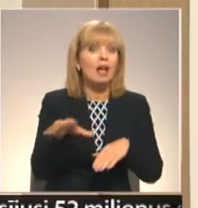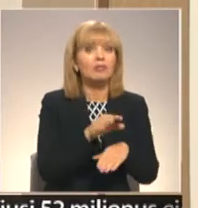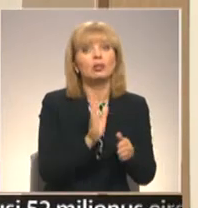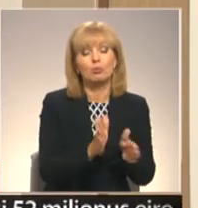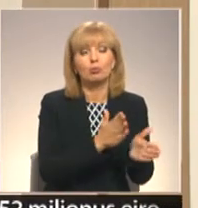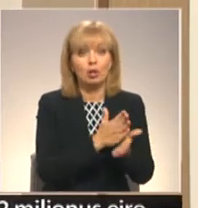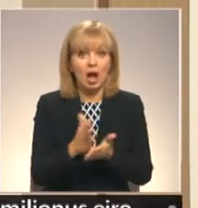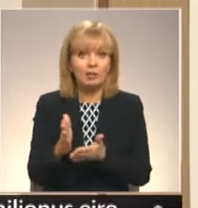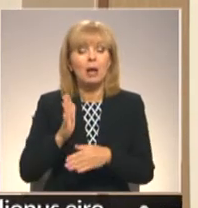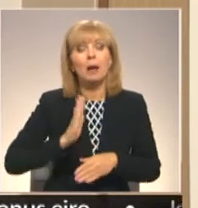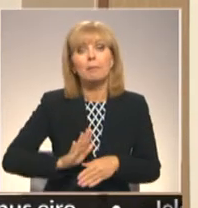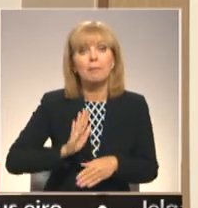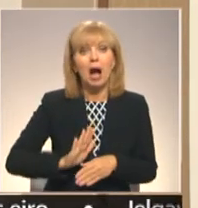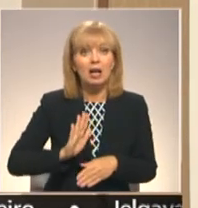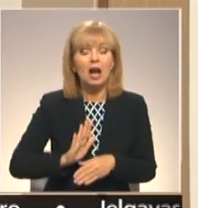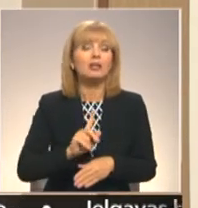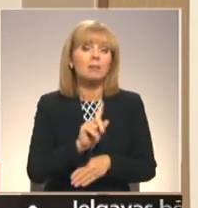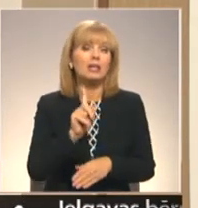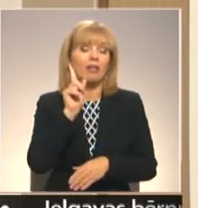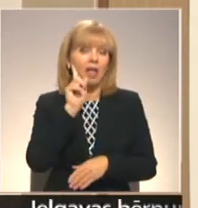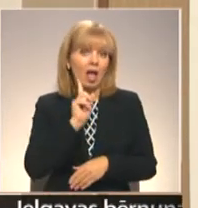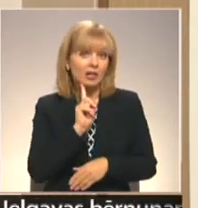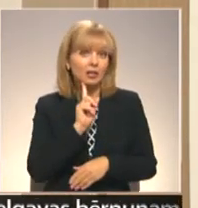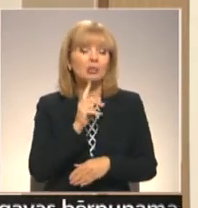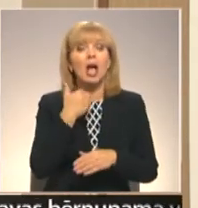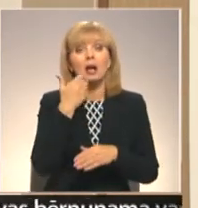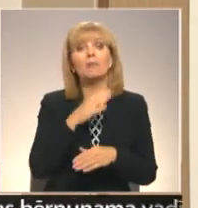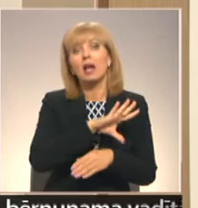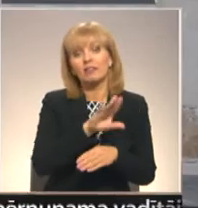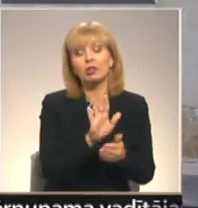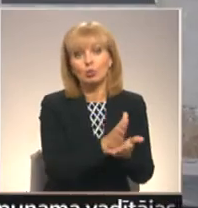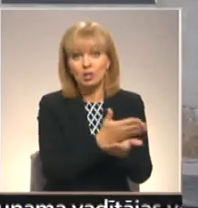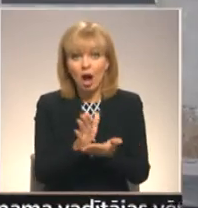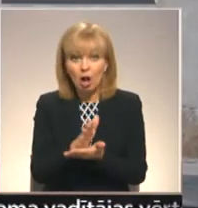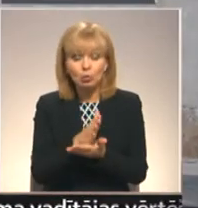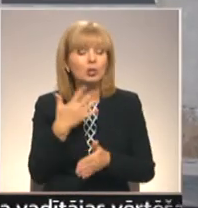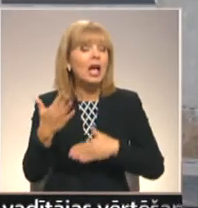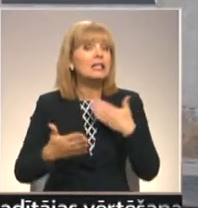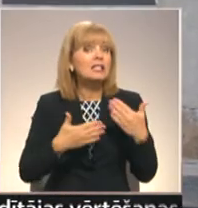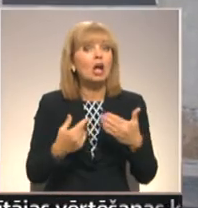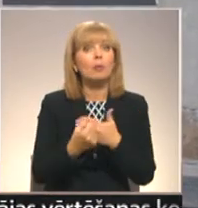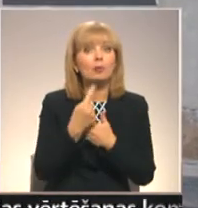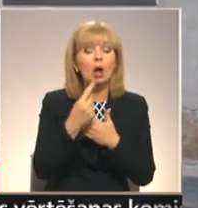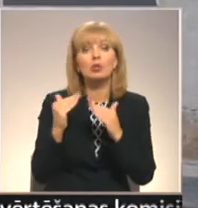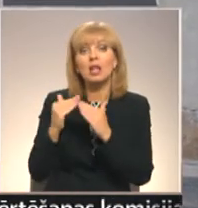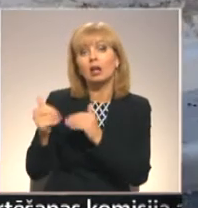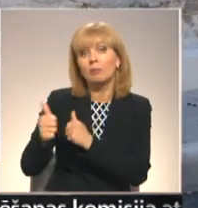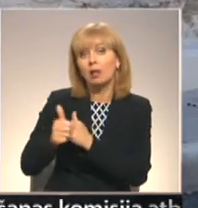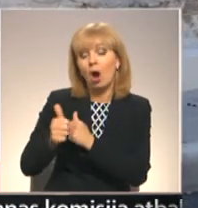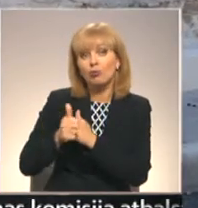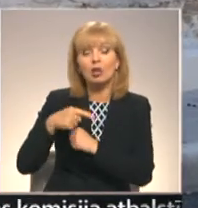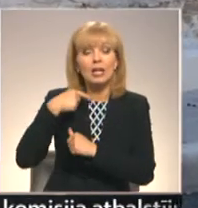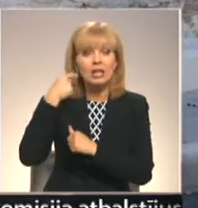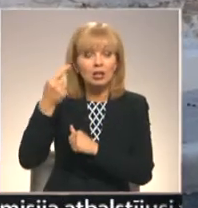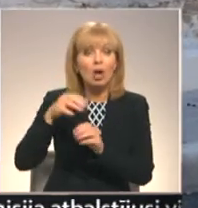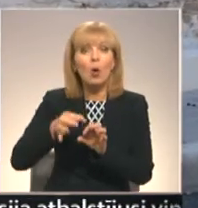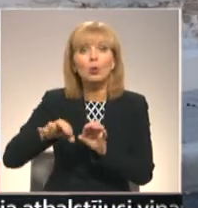kārtībā. Pagaidām ir tādas pagāidām nērtības, kamēr viss sakārtosies. Sātraukums radies arī par ēkai blakus ilgušajiem ceļa un